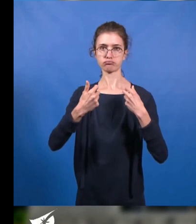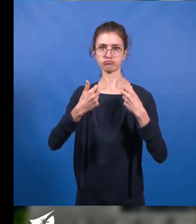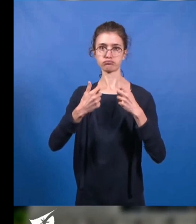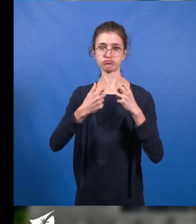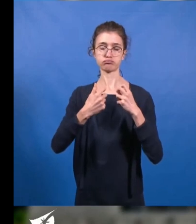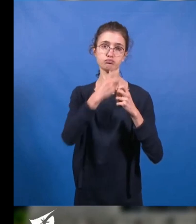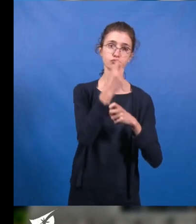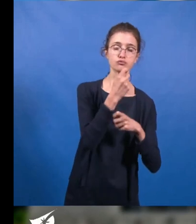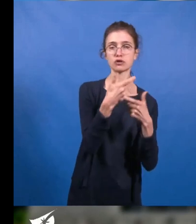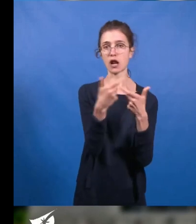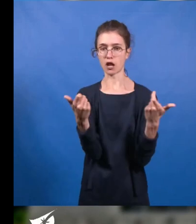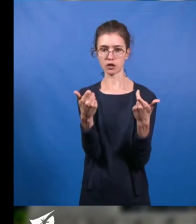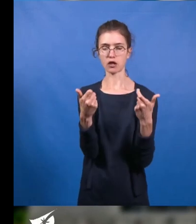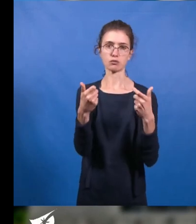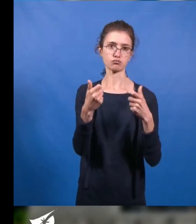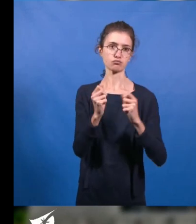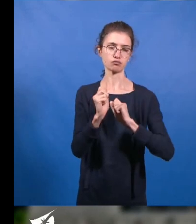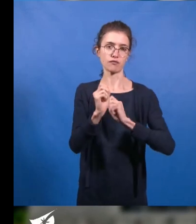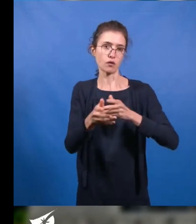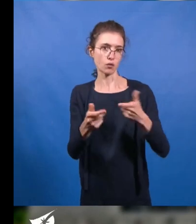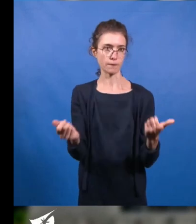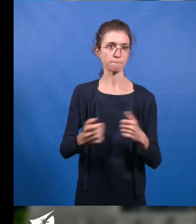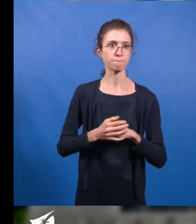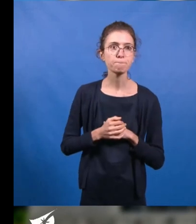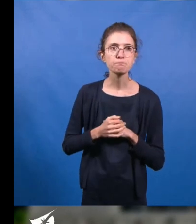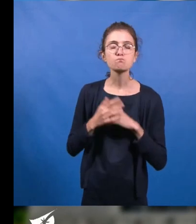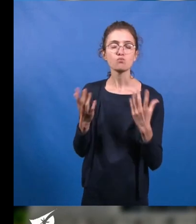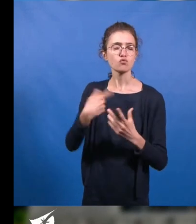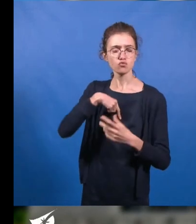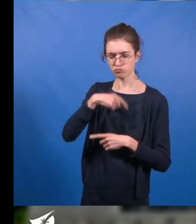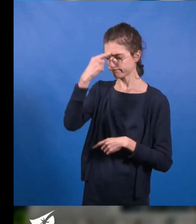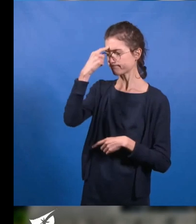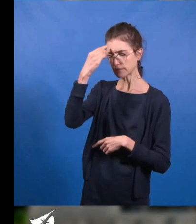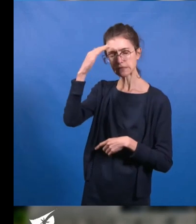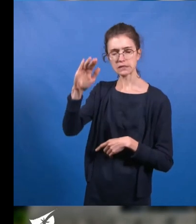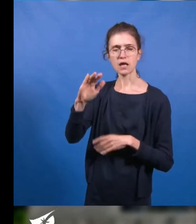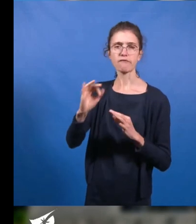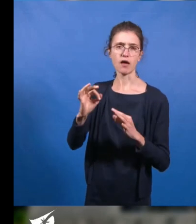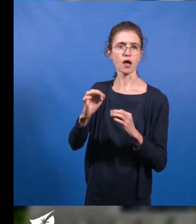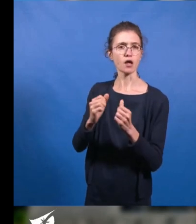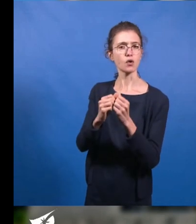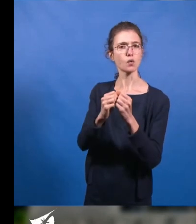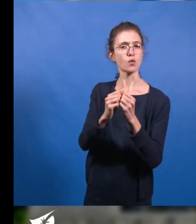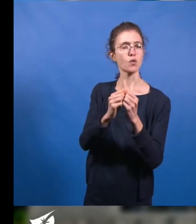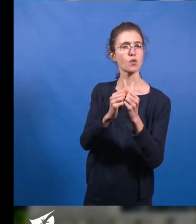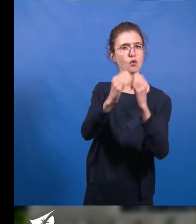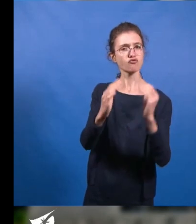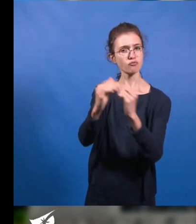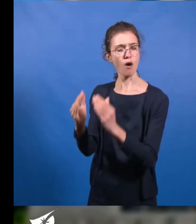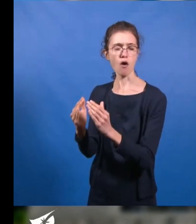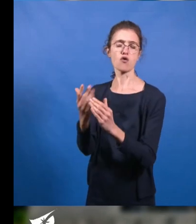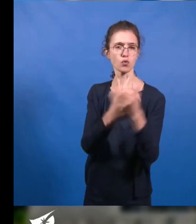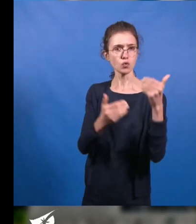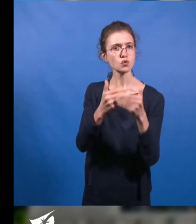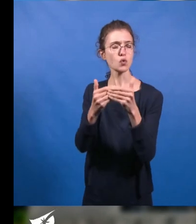'évolution démographique de notre métropole, nous avons pleinement conscience que la construction de logements relève de l'urgence, mais que cette construction doit s